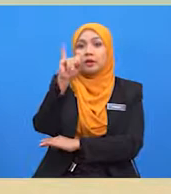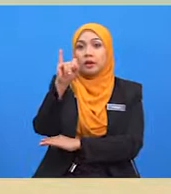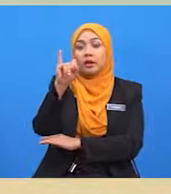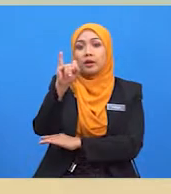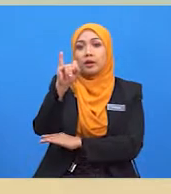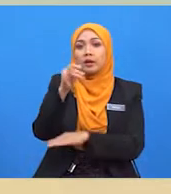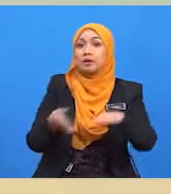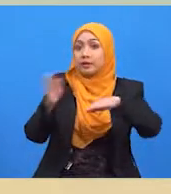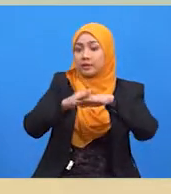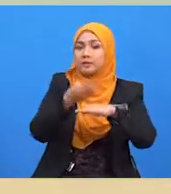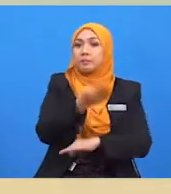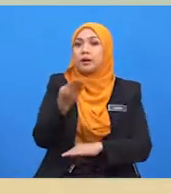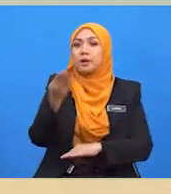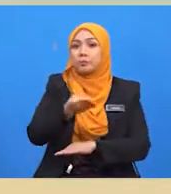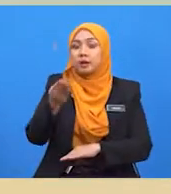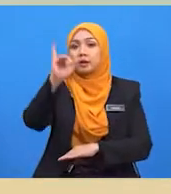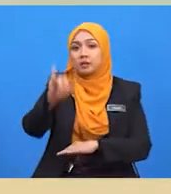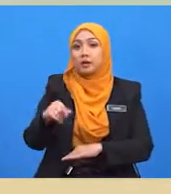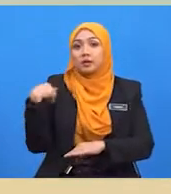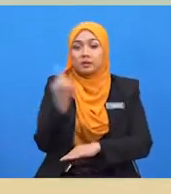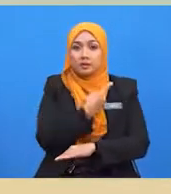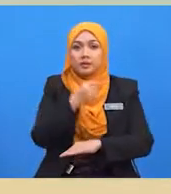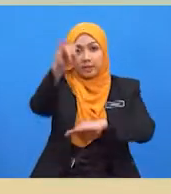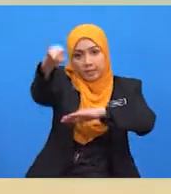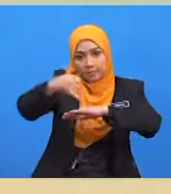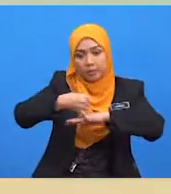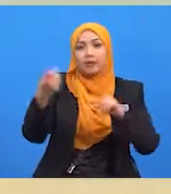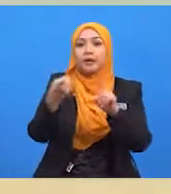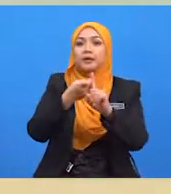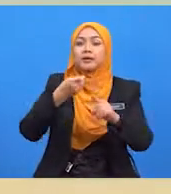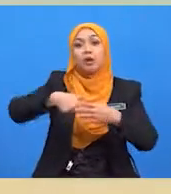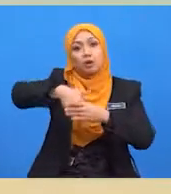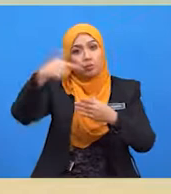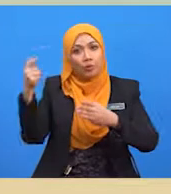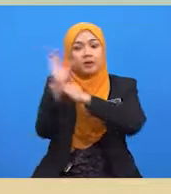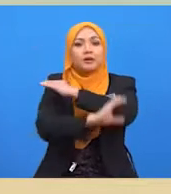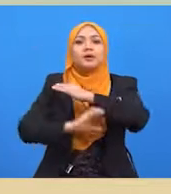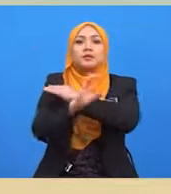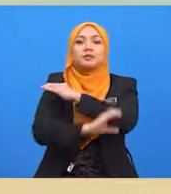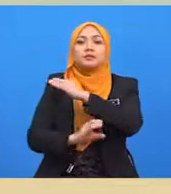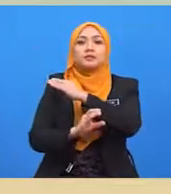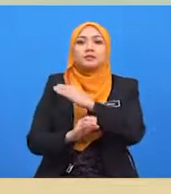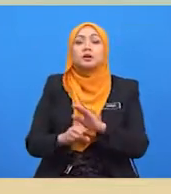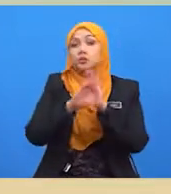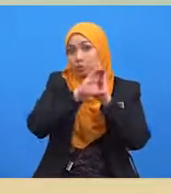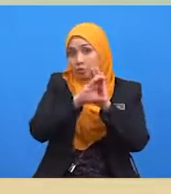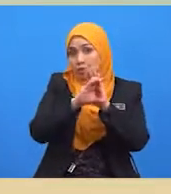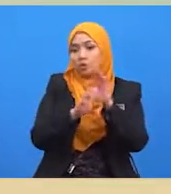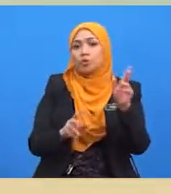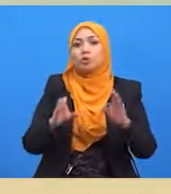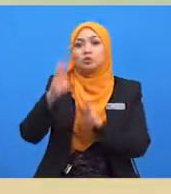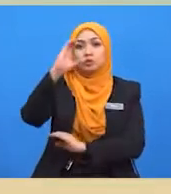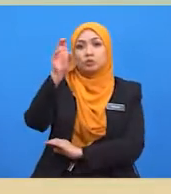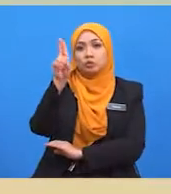andaikan kereta import dari negara A dikenakan tarif 60% maka